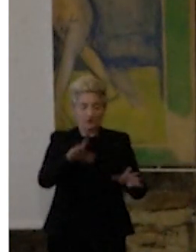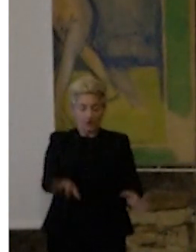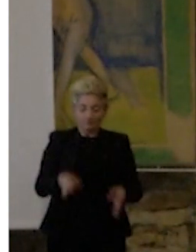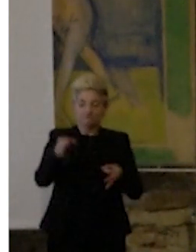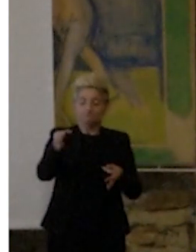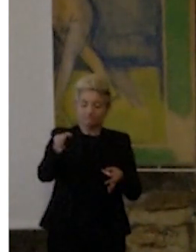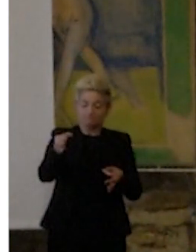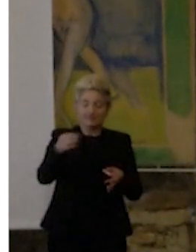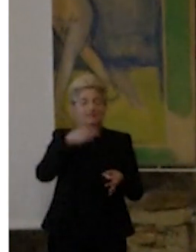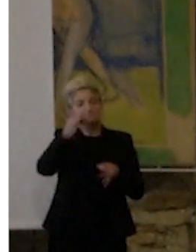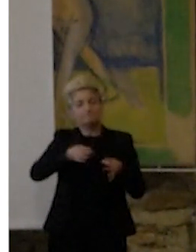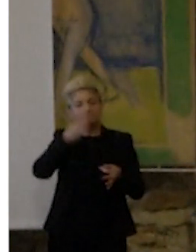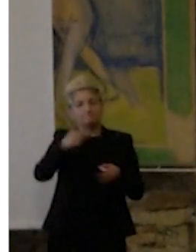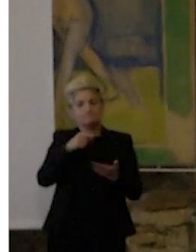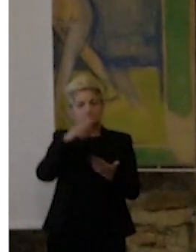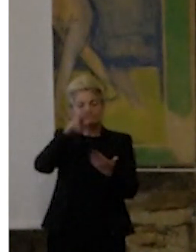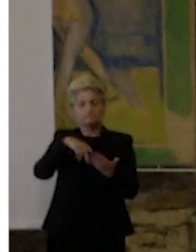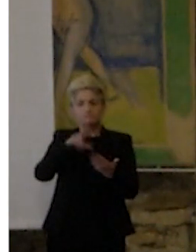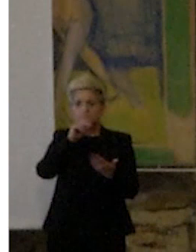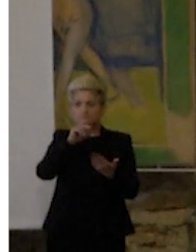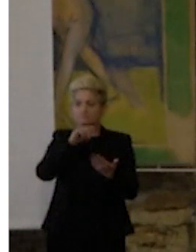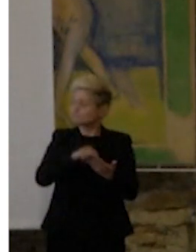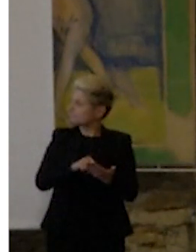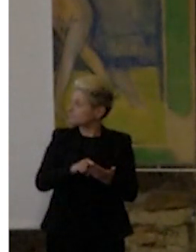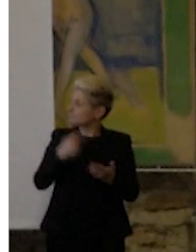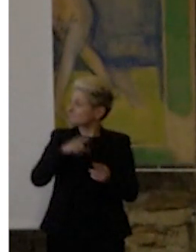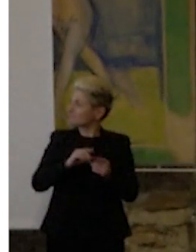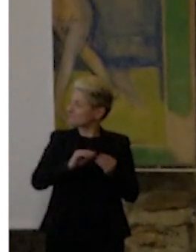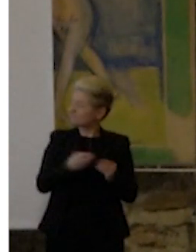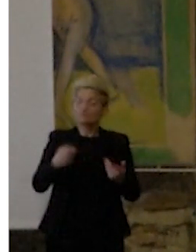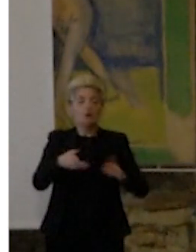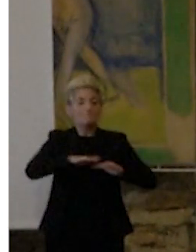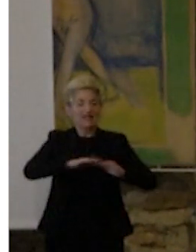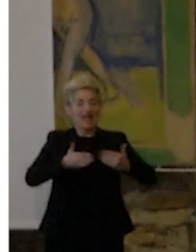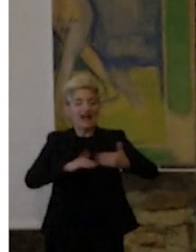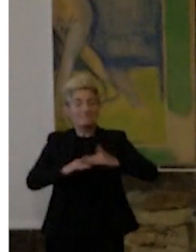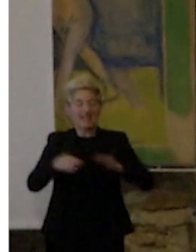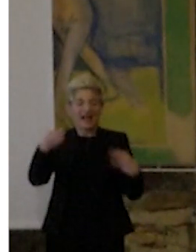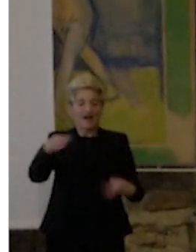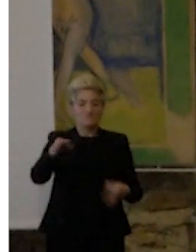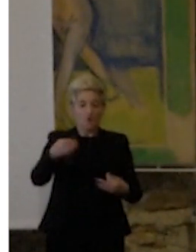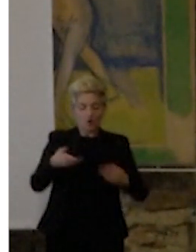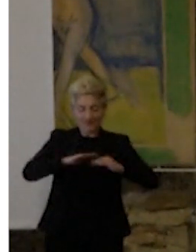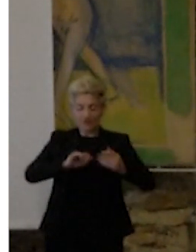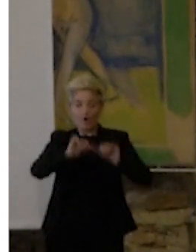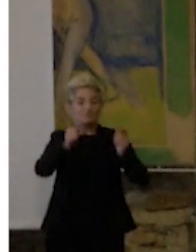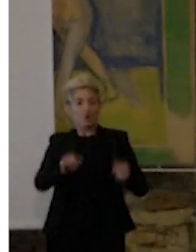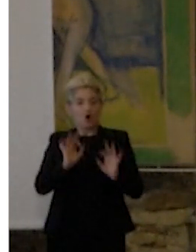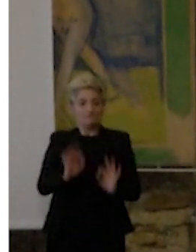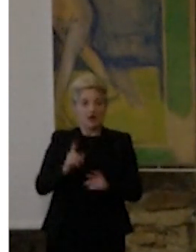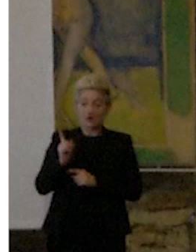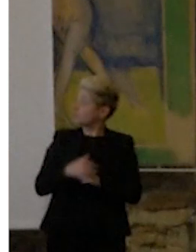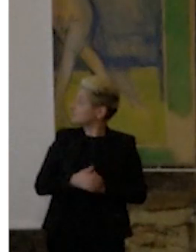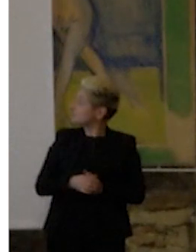dell'opera data, chiama Concavo Convesso, è il suo modo di piegare il foglio che mi porta ad avere questa forma. Andiamo